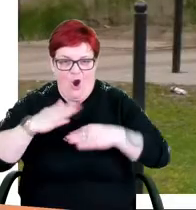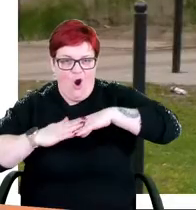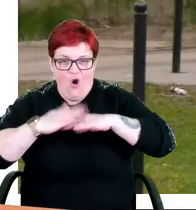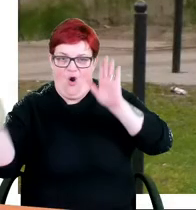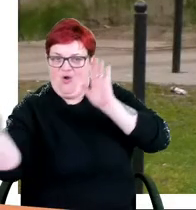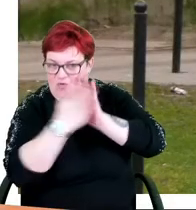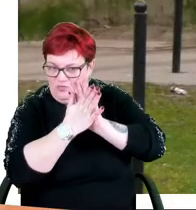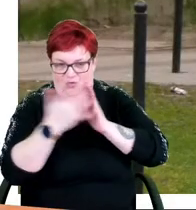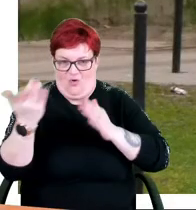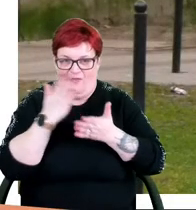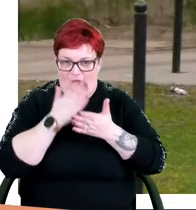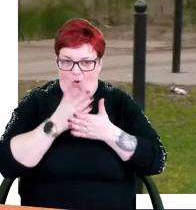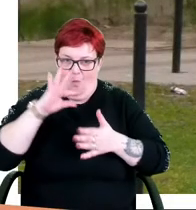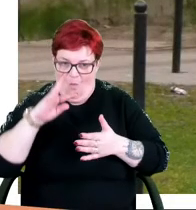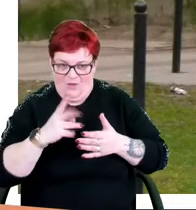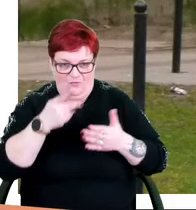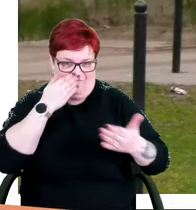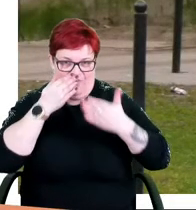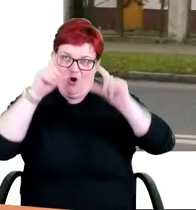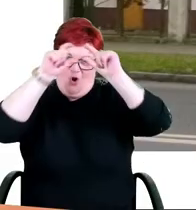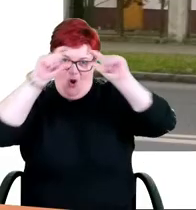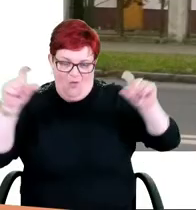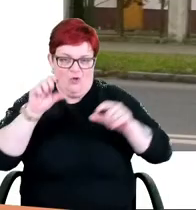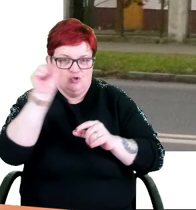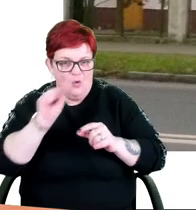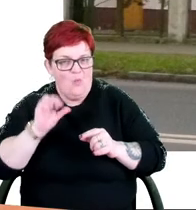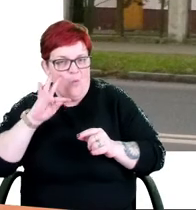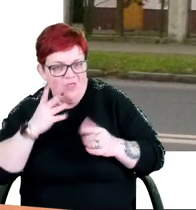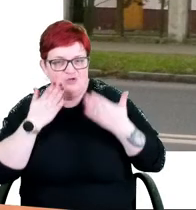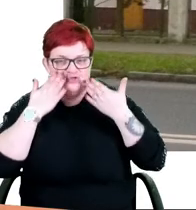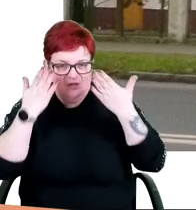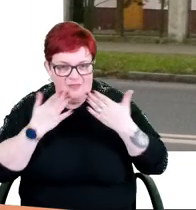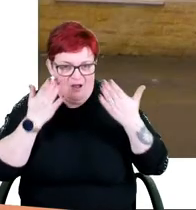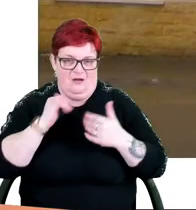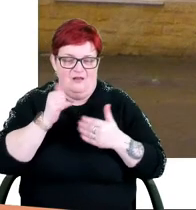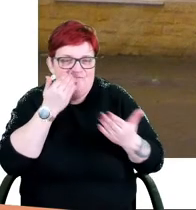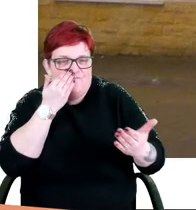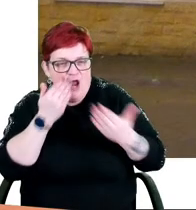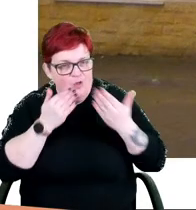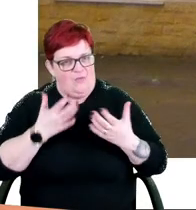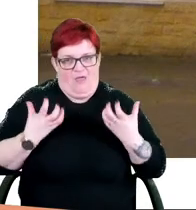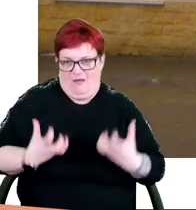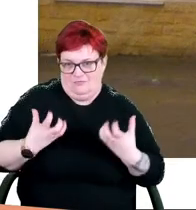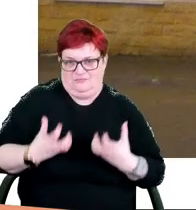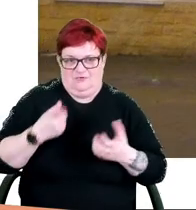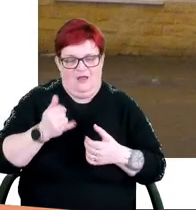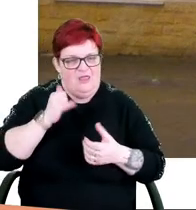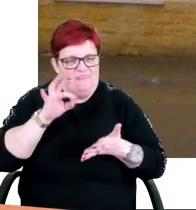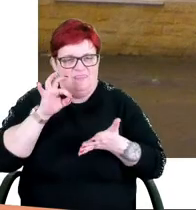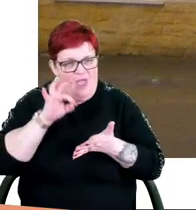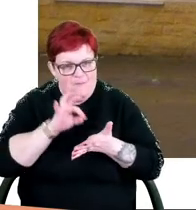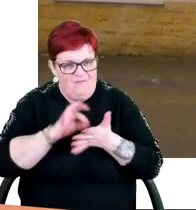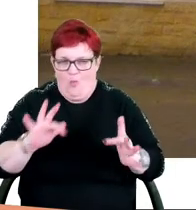ani ogrodzenia. Są estetyczne i czytelne, wyglądają zachęcająco i z pewnością